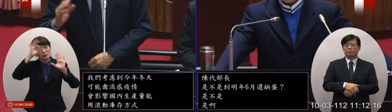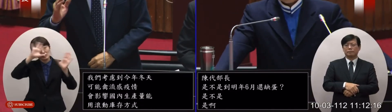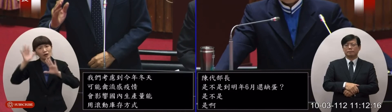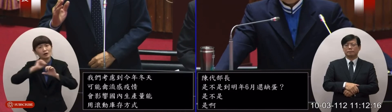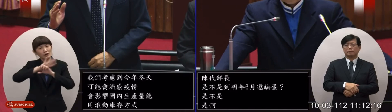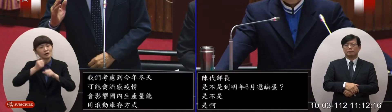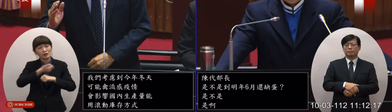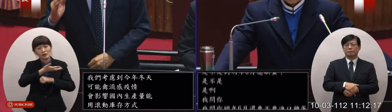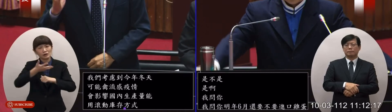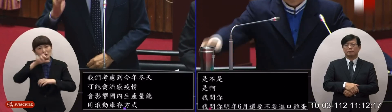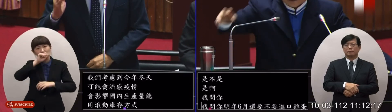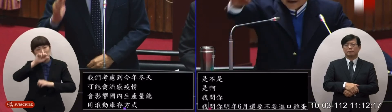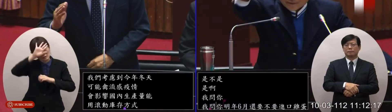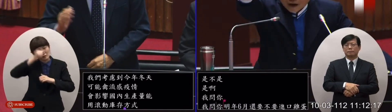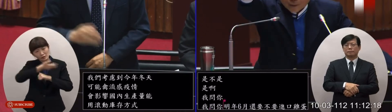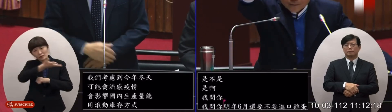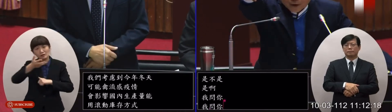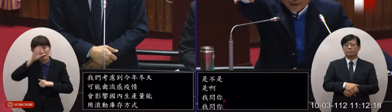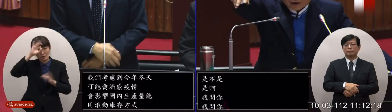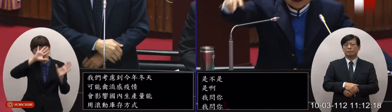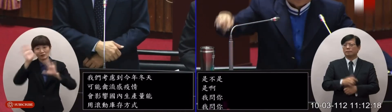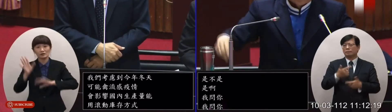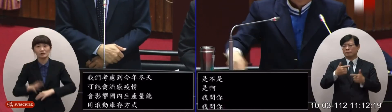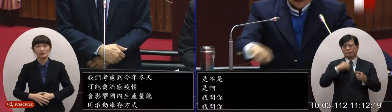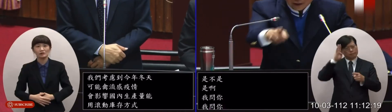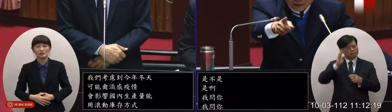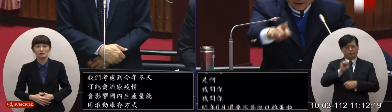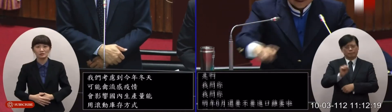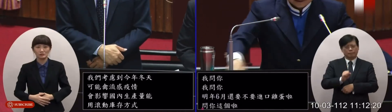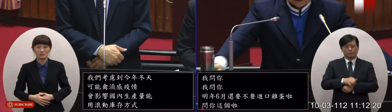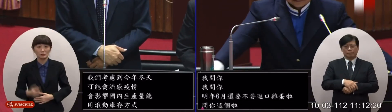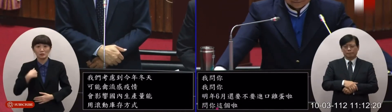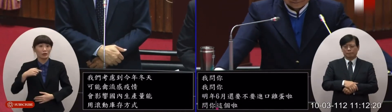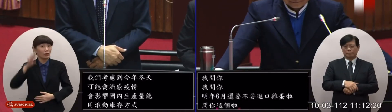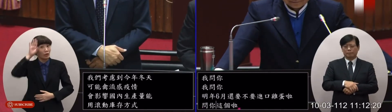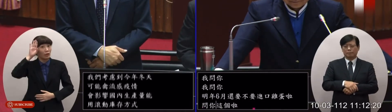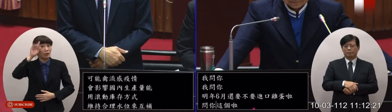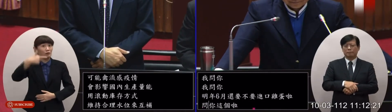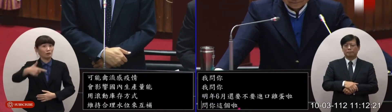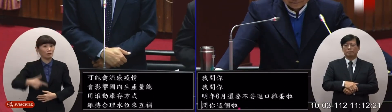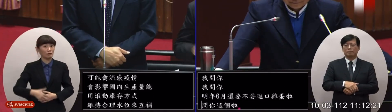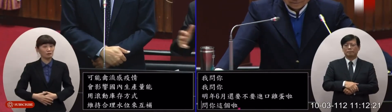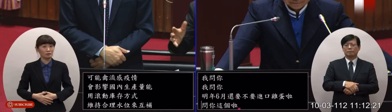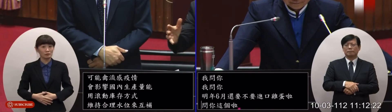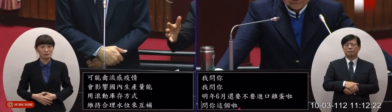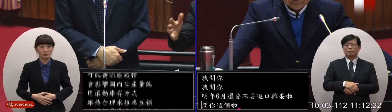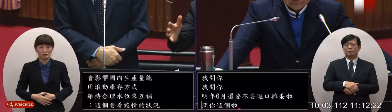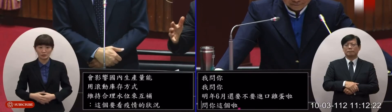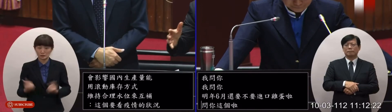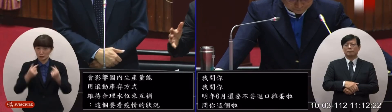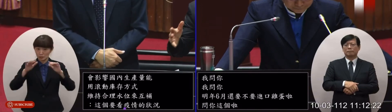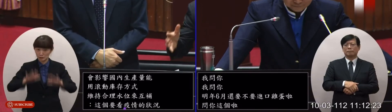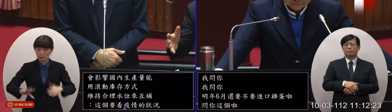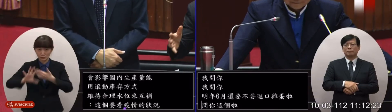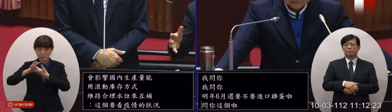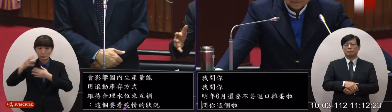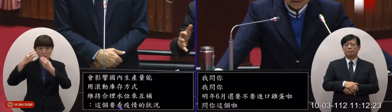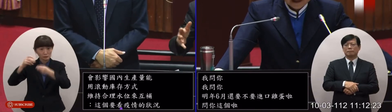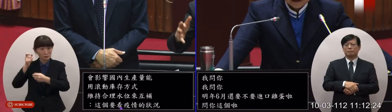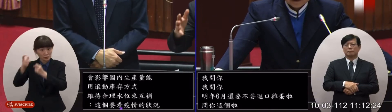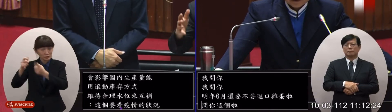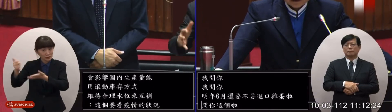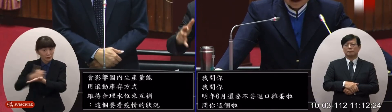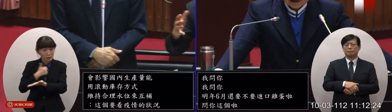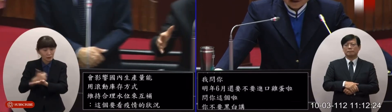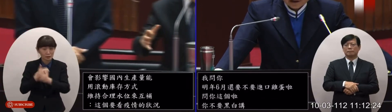狀況我們到6月底是第一階段沒辦法說我沒辦法說你如果要像現在我們進口雞蛋的部分呢